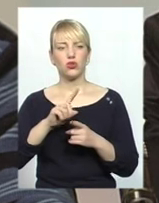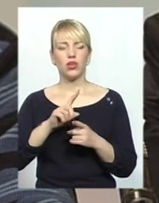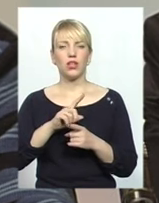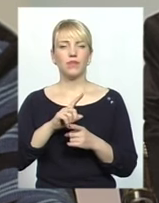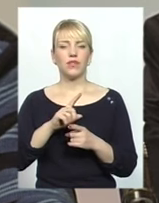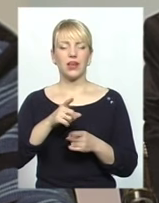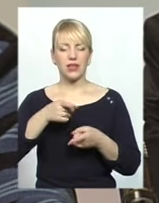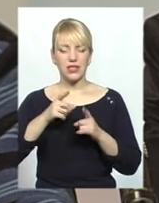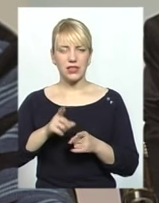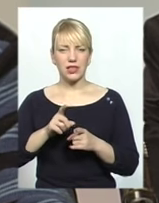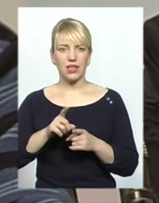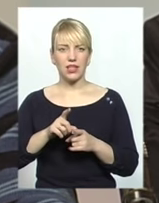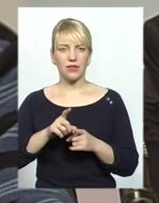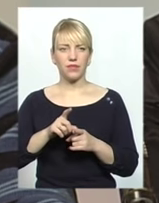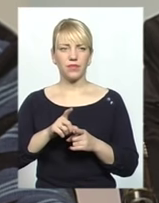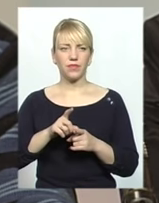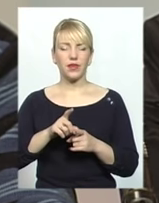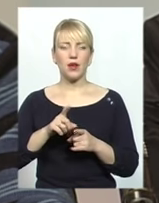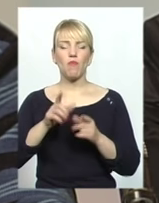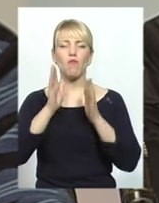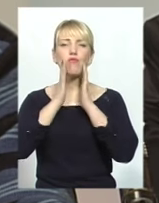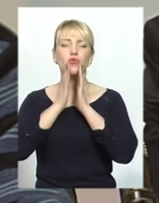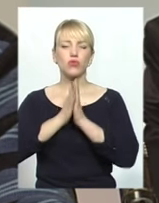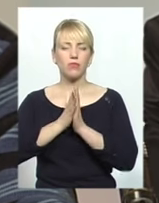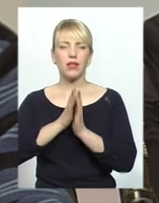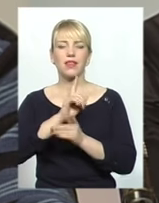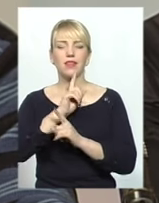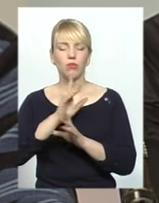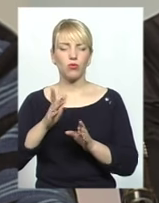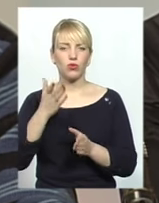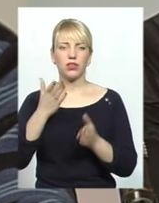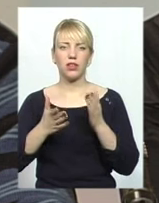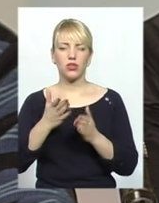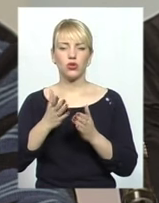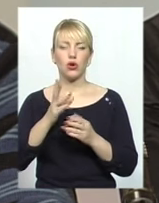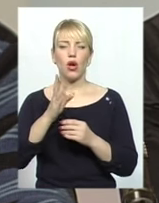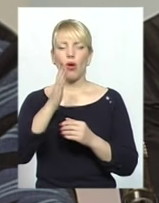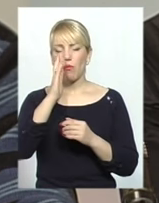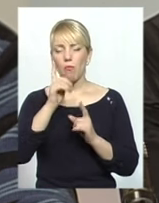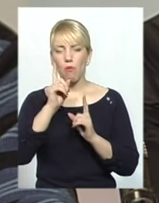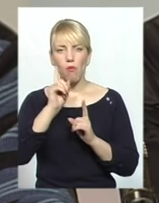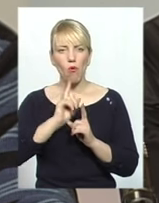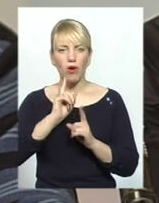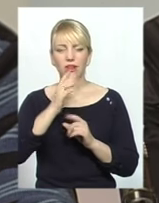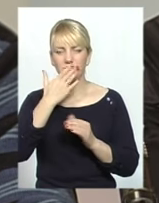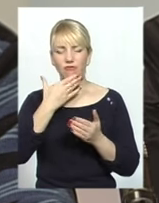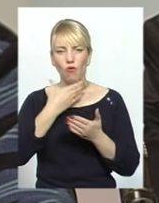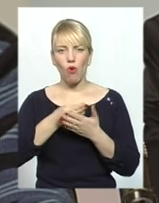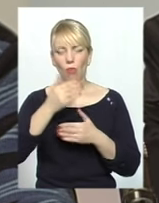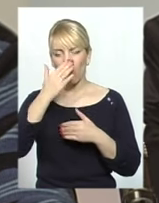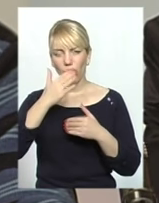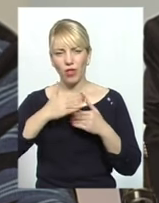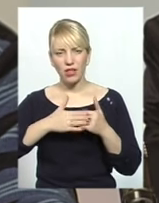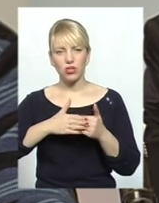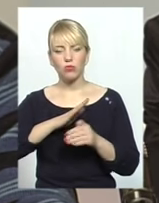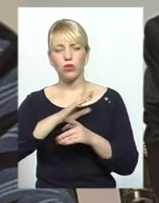мусульманин до того часу, поки не буде бажати ближньому того, чого бажає собі з добра. У нас є навіть